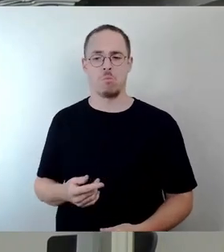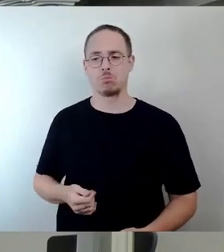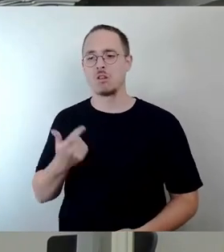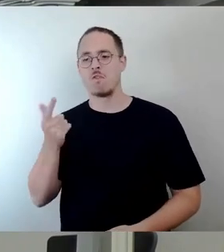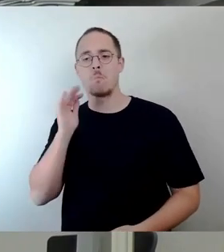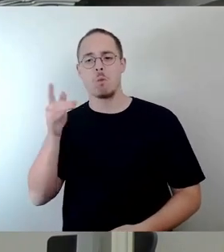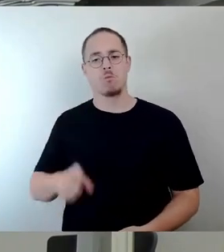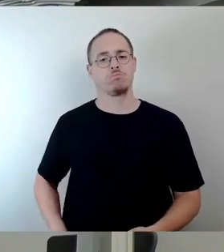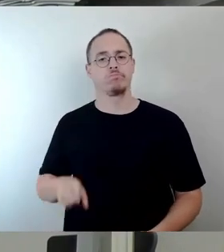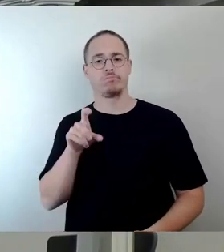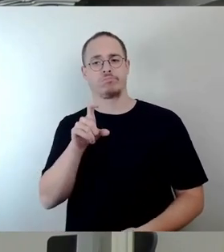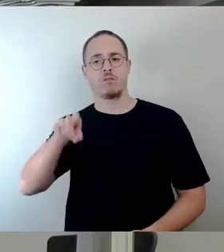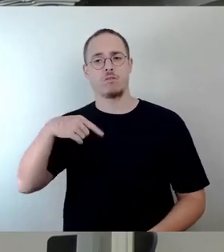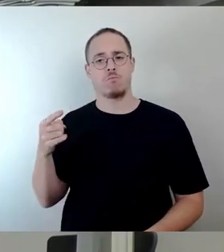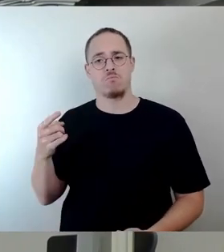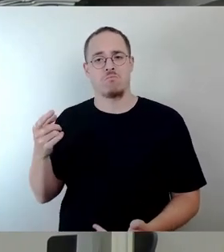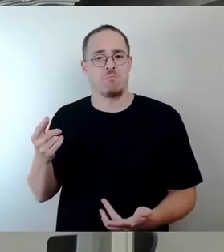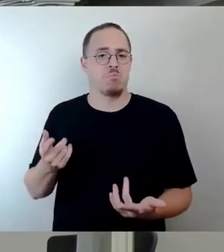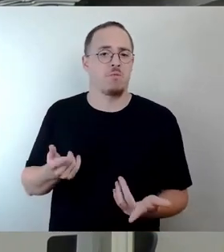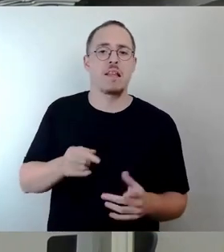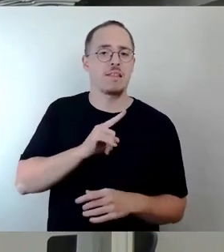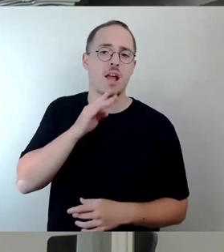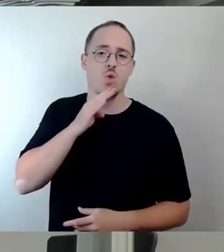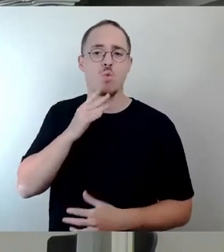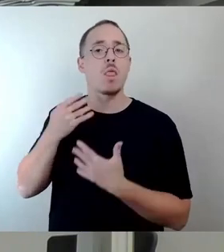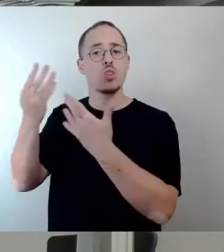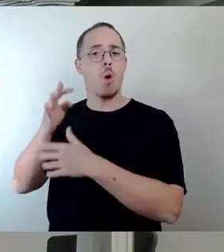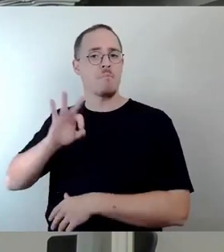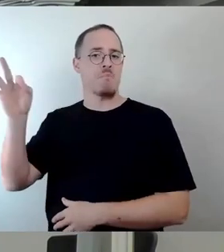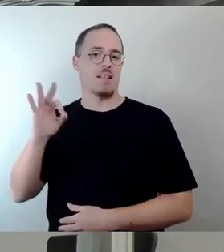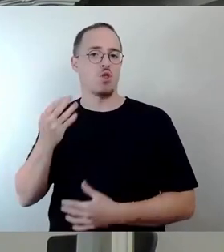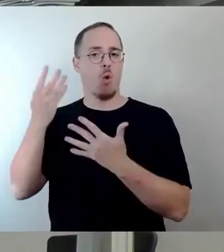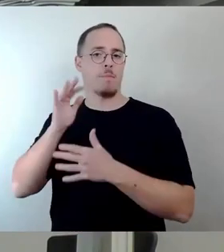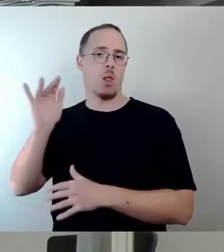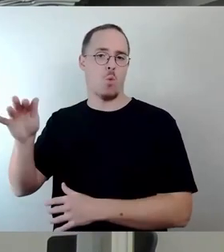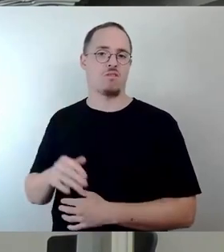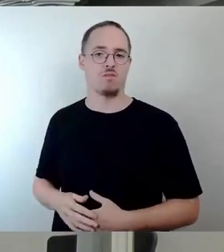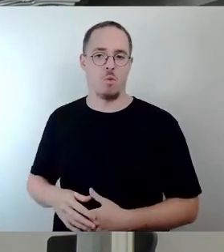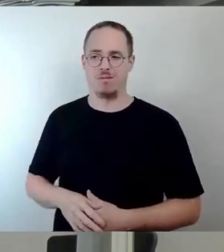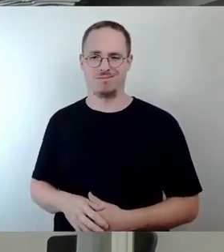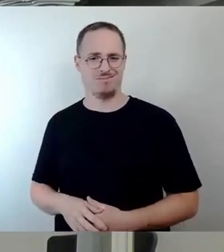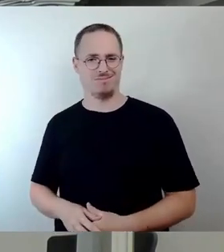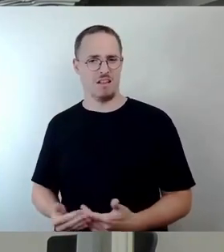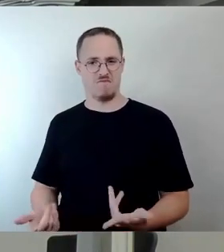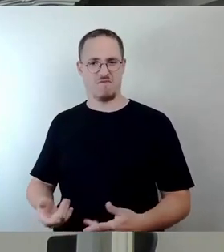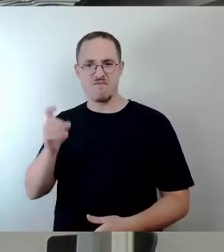gegeben, dann hätten wir es gemacht. Es ist auch an uns hier als Stadtrat, Verantwortung zu übernehmen und dauerhaft dann dieses Projekt zu sichern. Weil ich glaube, es ist ein sehr,